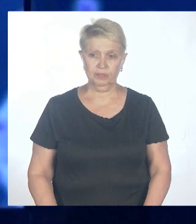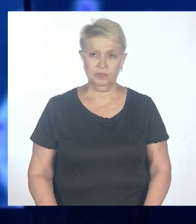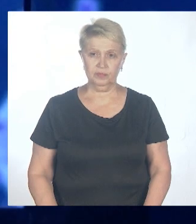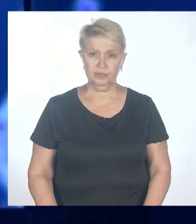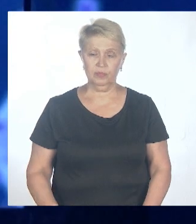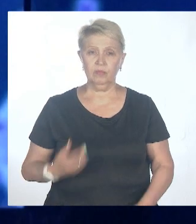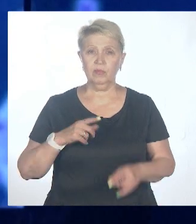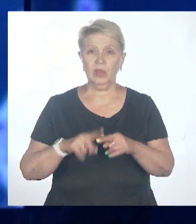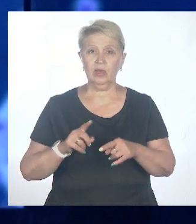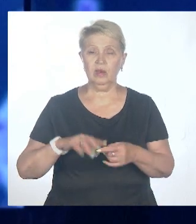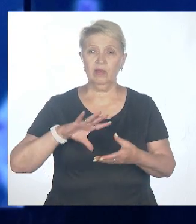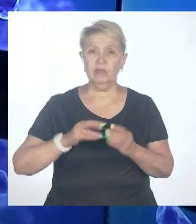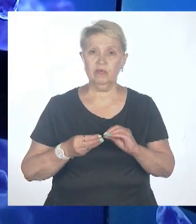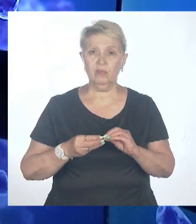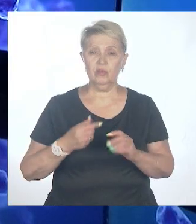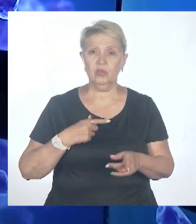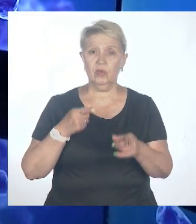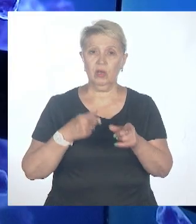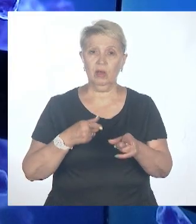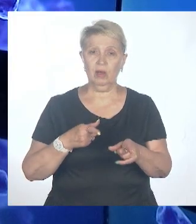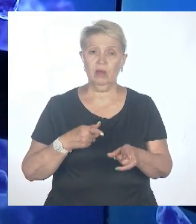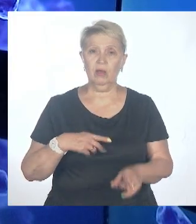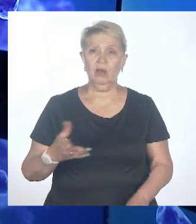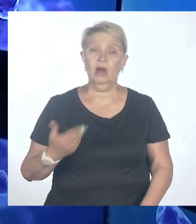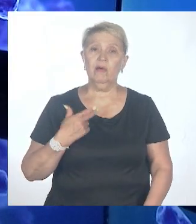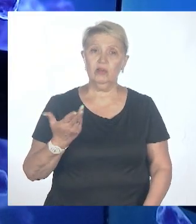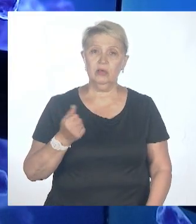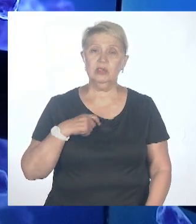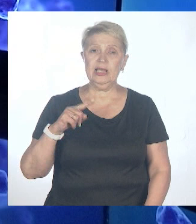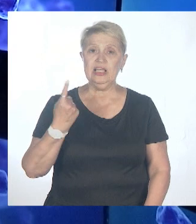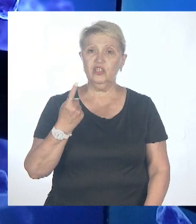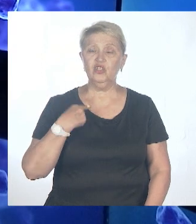с оружием проблем не будет. А вот с единичными террористами, да, это возможно.